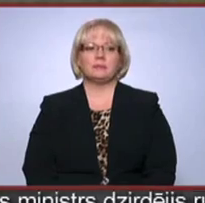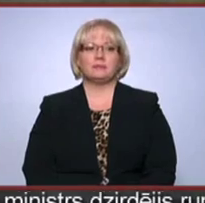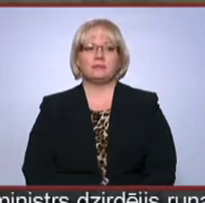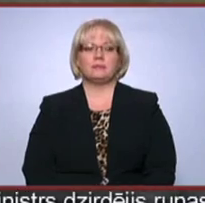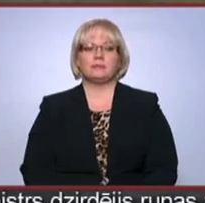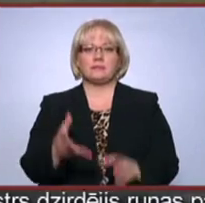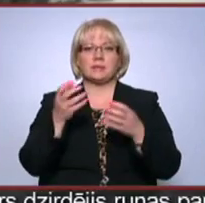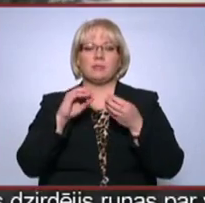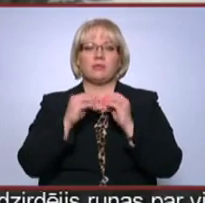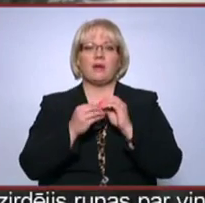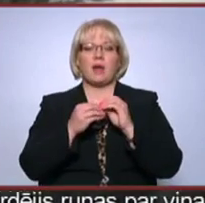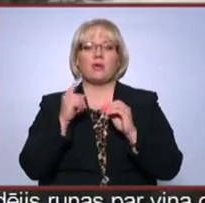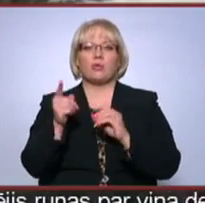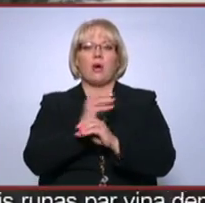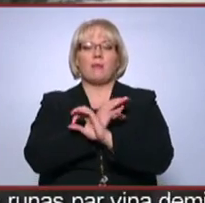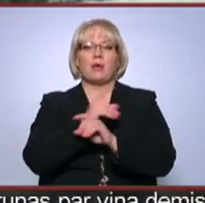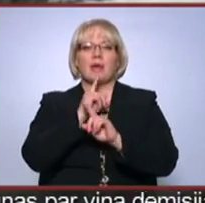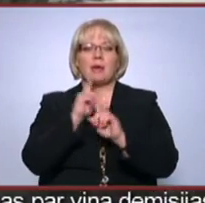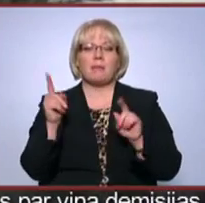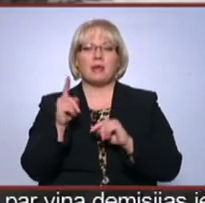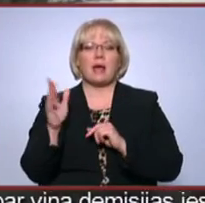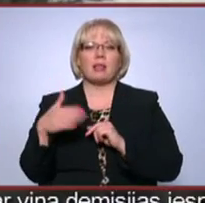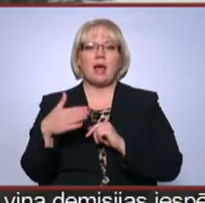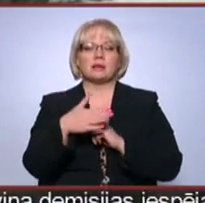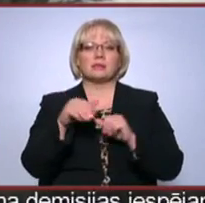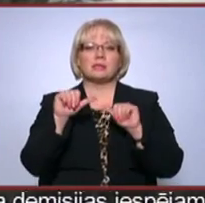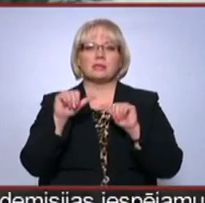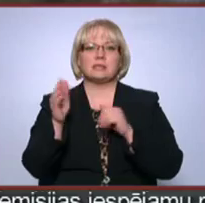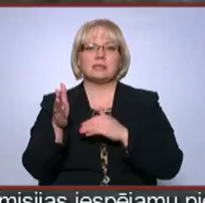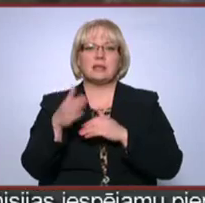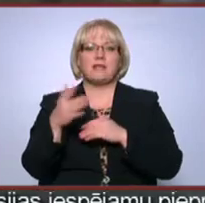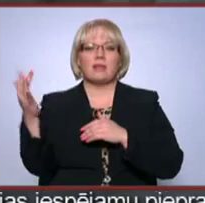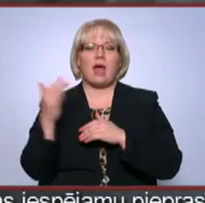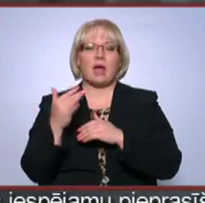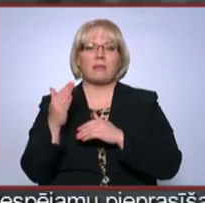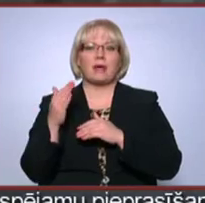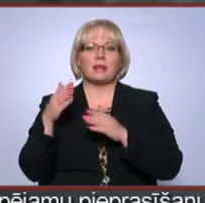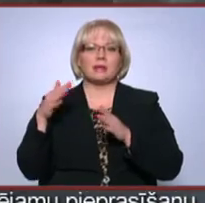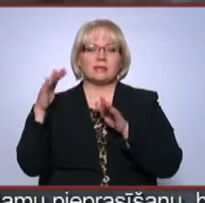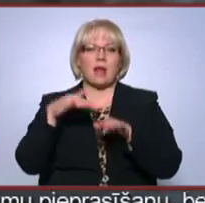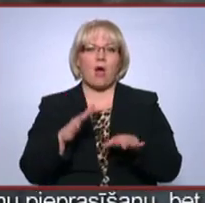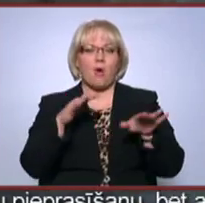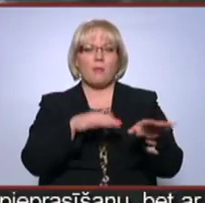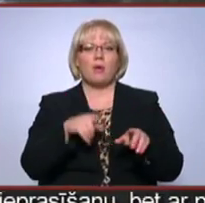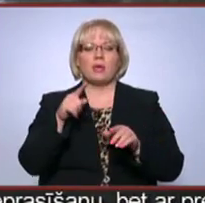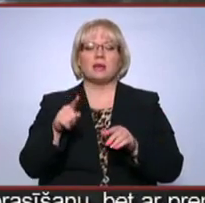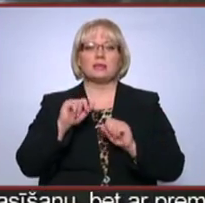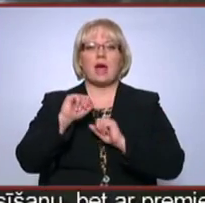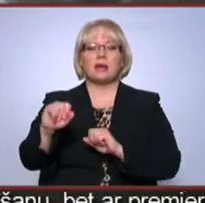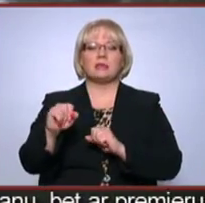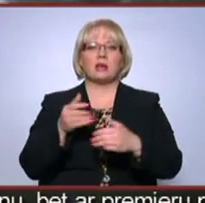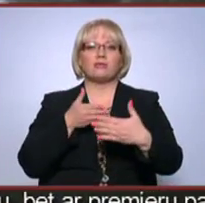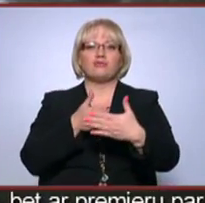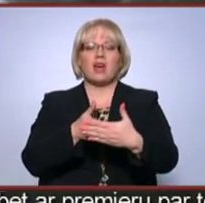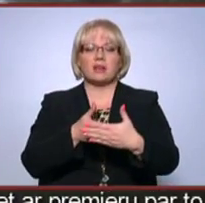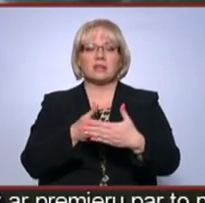Ņemot vairāk to bioloģisku īpatnību, ka lasu švedīgās zīves nāk nācot pēc strauma. Un vēnas rumbi ir šis dabīgais aizsaka šķērs, un tas zīves ir patās pie rumbas